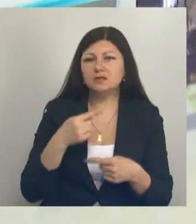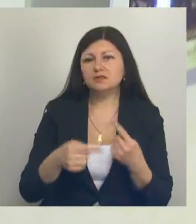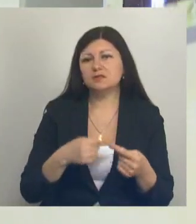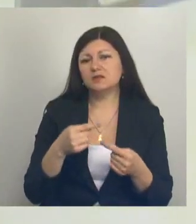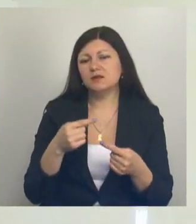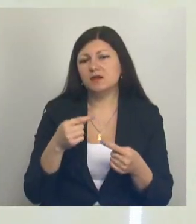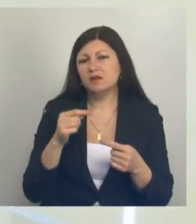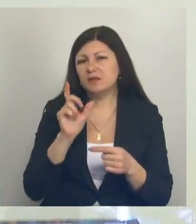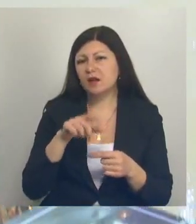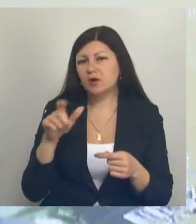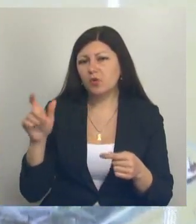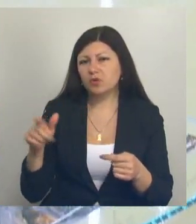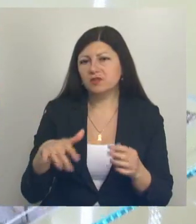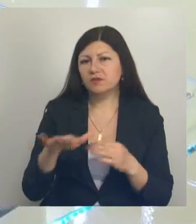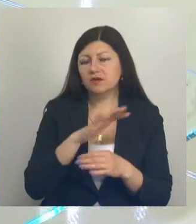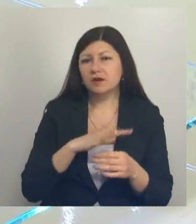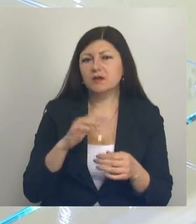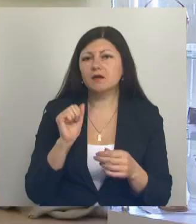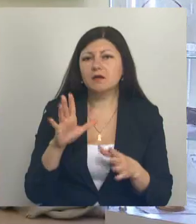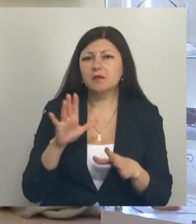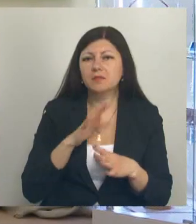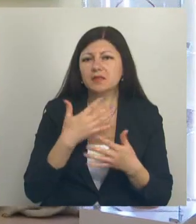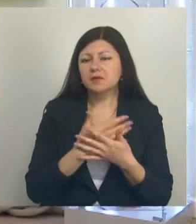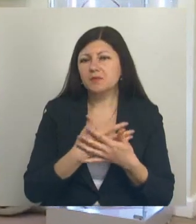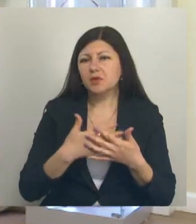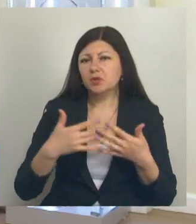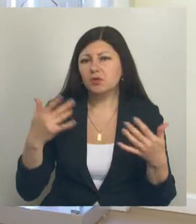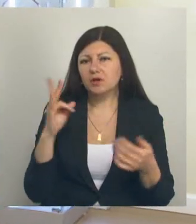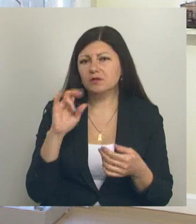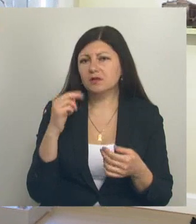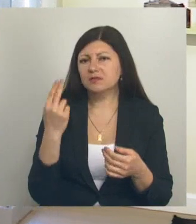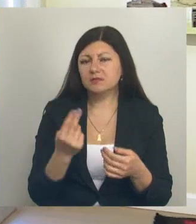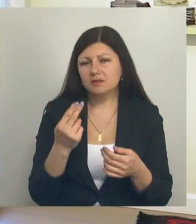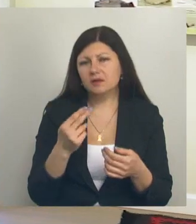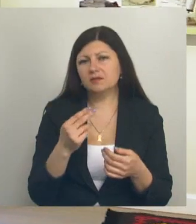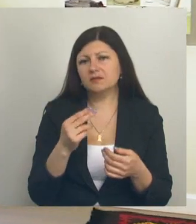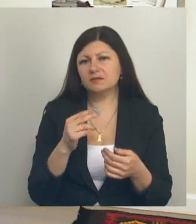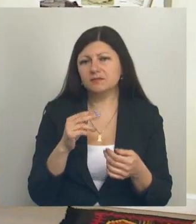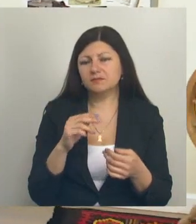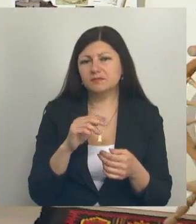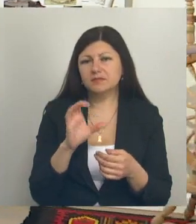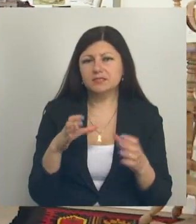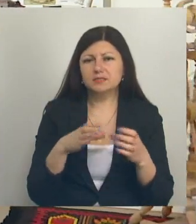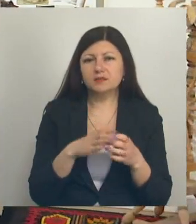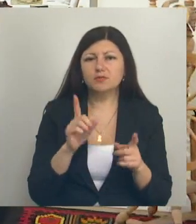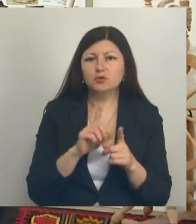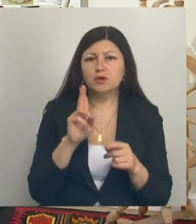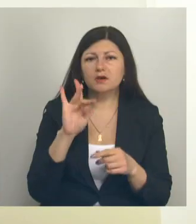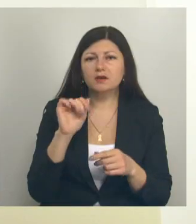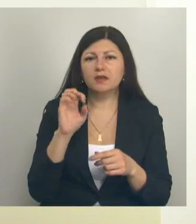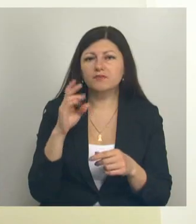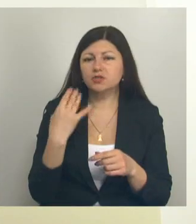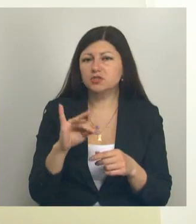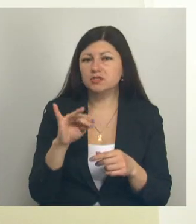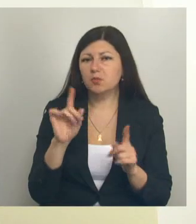края, как формировался его многонациональный состав. В основе экспозиции материалы Донецкого республиканского краеведческого музея.